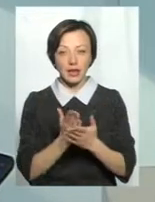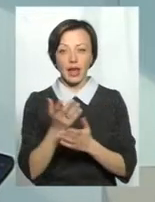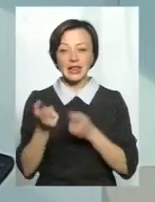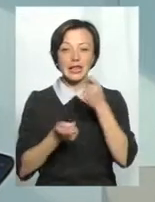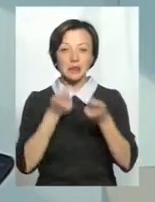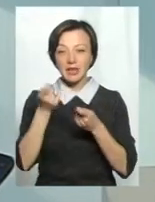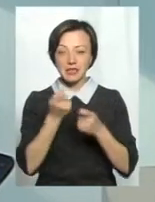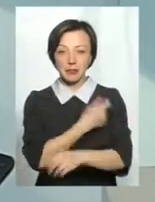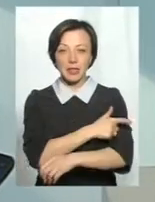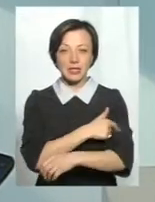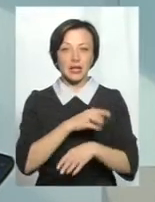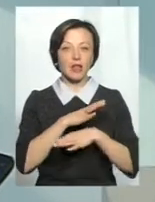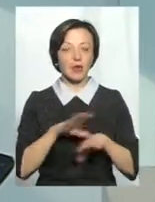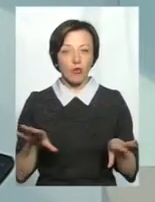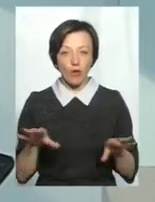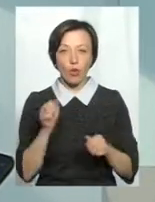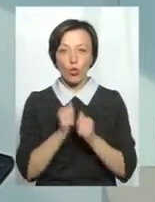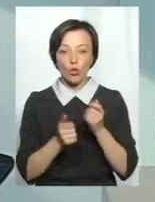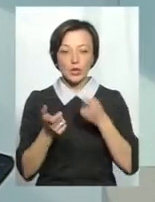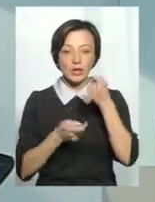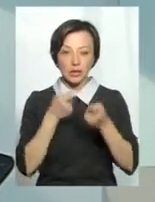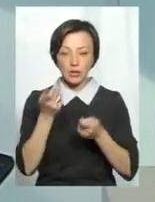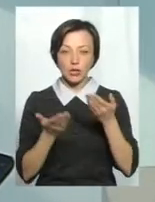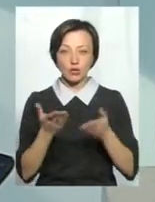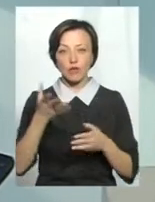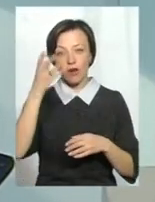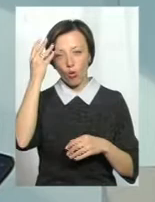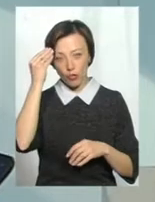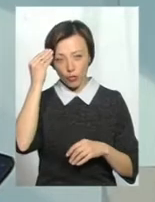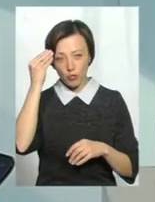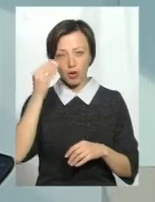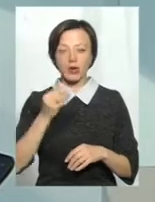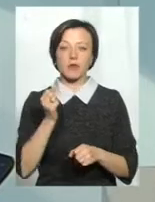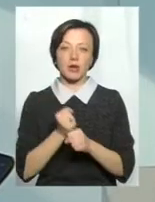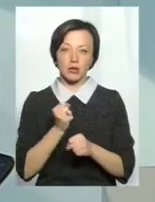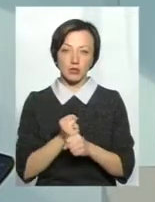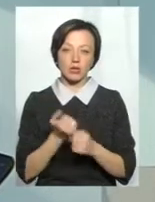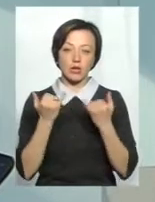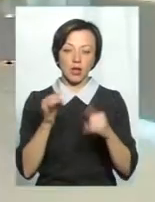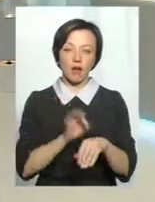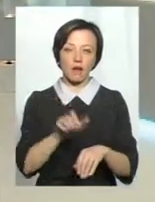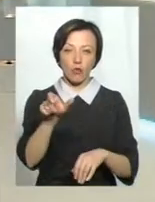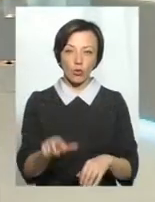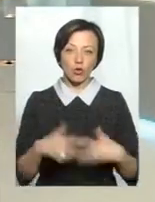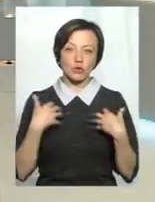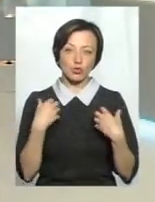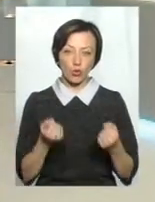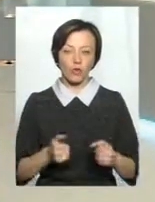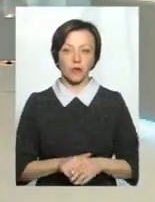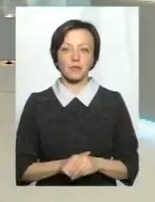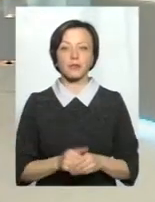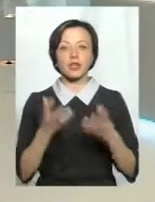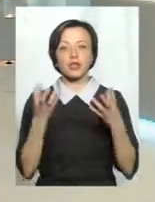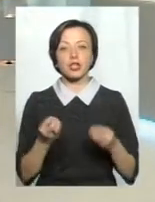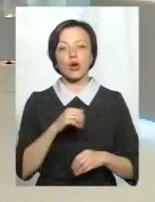медицині не буває. Кожну дрібницю, якщо ми враховуємо, вона працює на хворого і на здоров'я. І